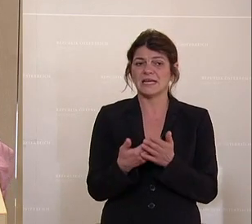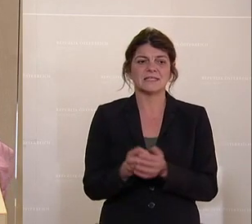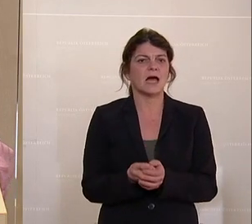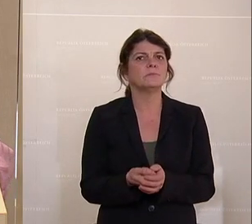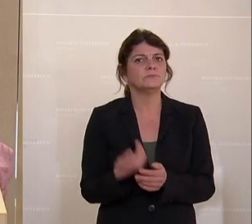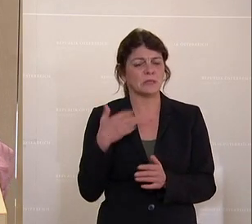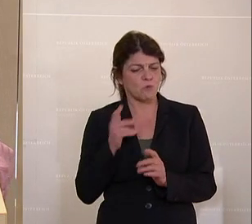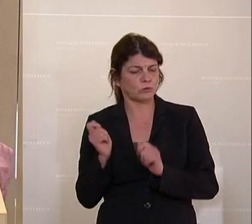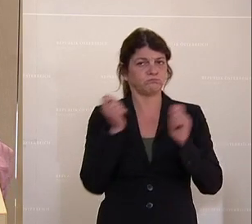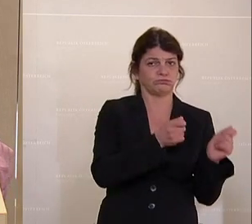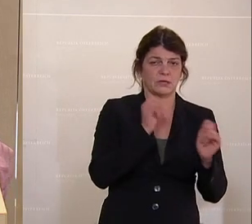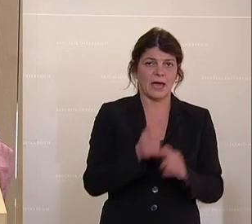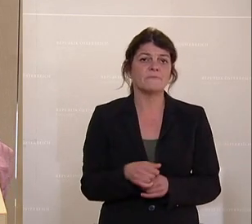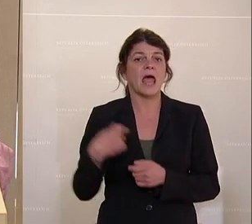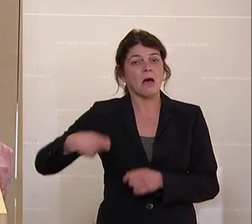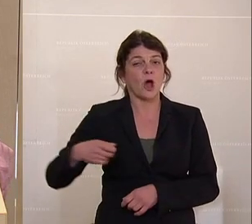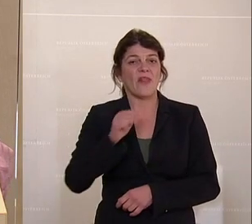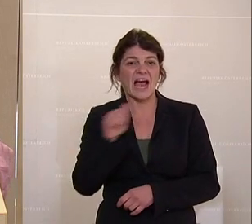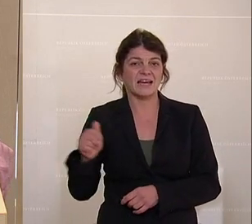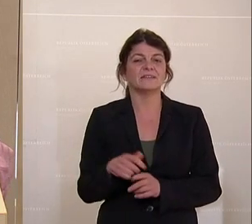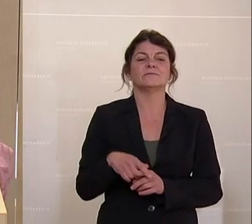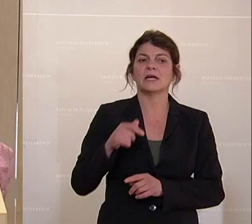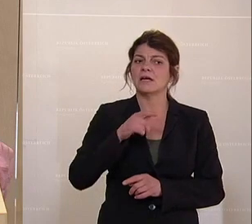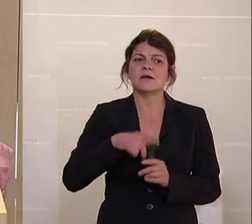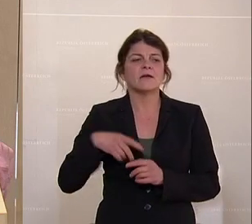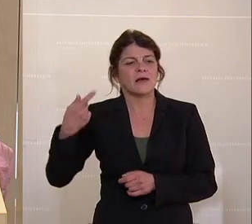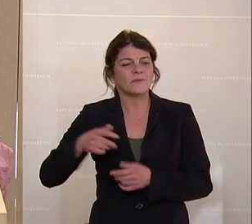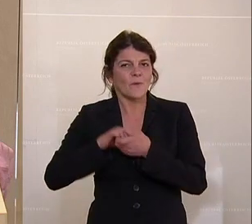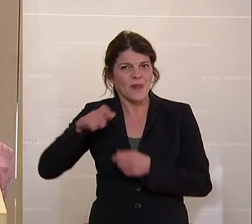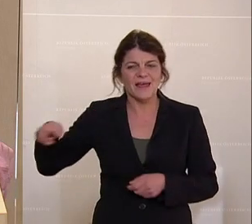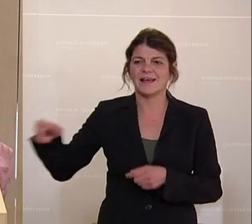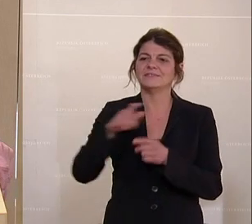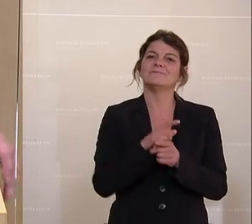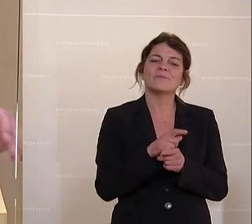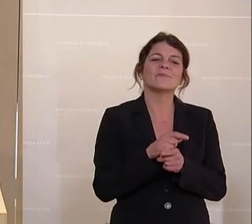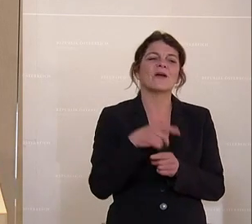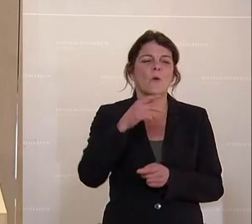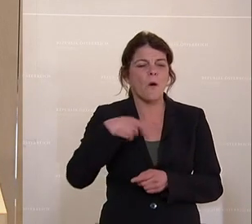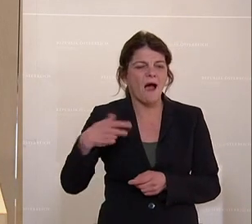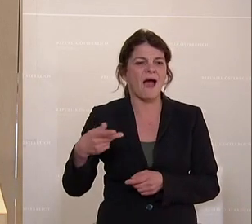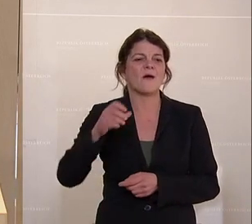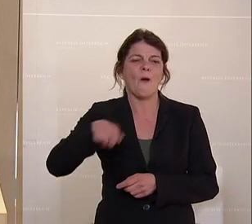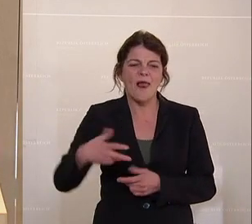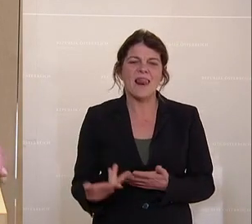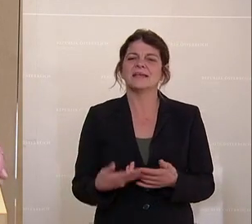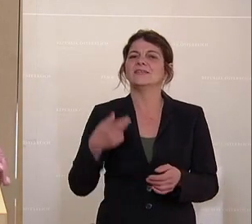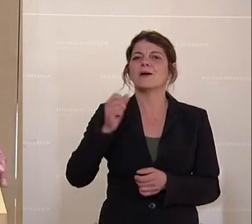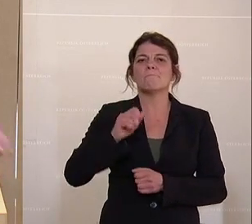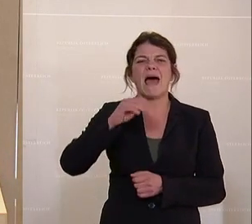grundsätzlich einbringen. Die Abgeordneten Erwin Angerer, Mag. Christian Racker, Mag. Dr. Petra Oberrauner, Philipp Kucher, Klaus Köchel, Dr.